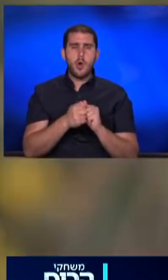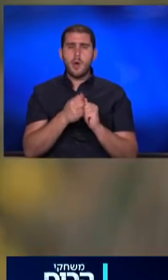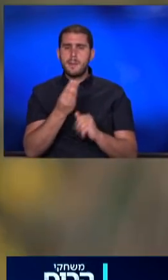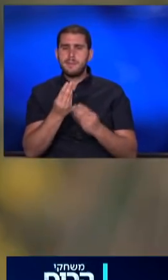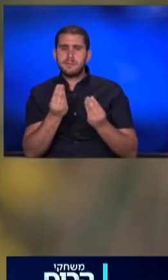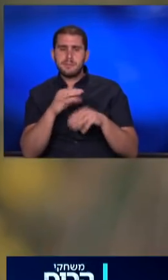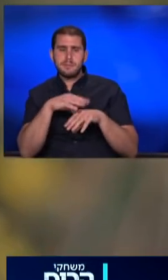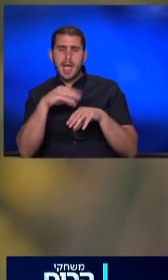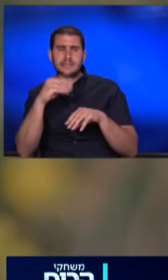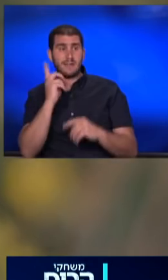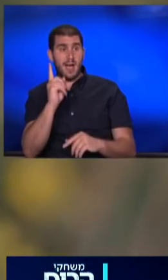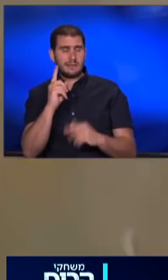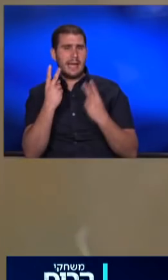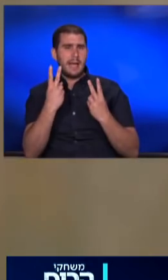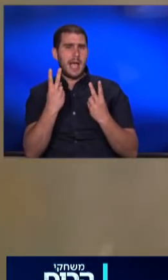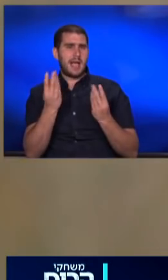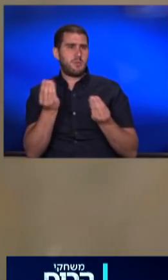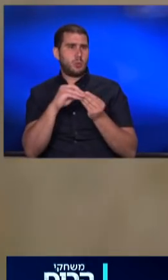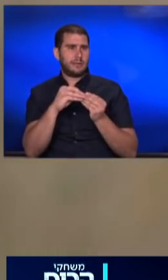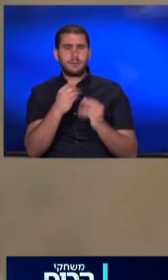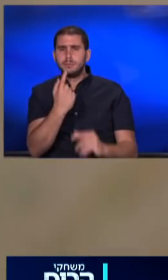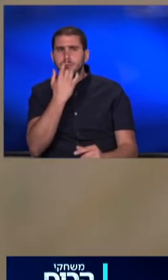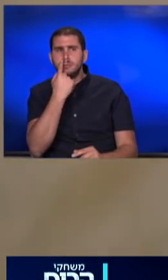מסוים, אבל זה ערך המוסף שלנו. אוקיי, תריח.